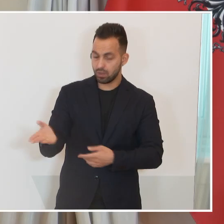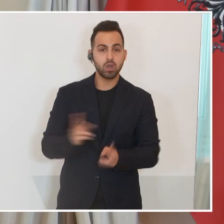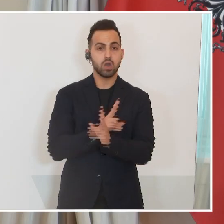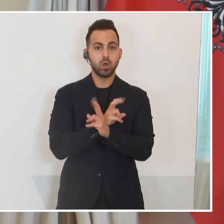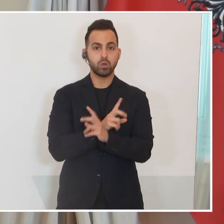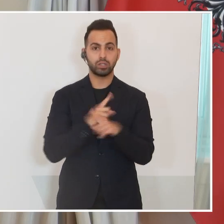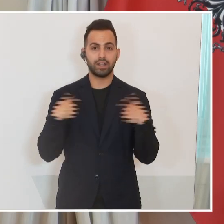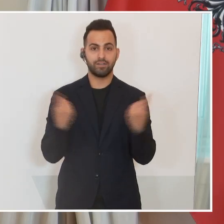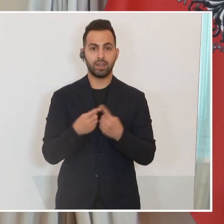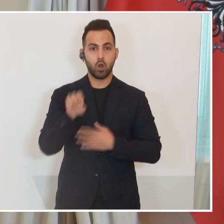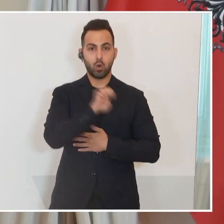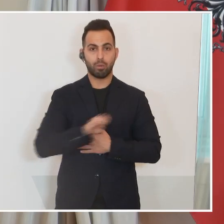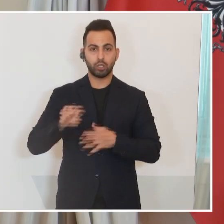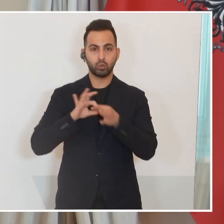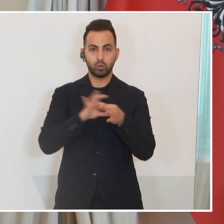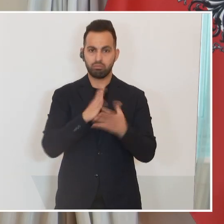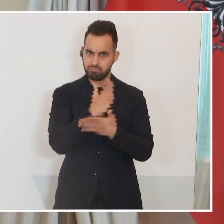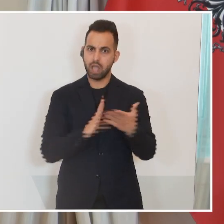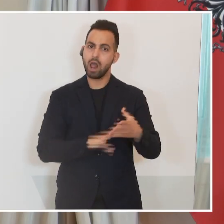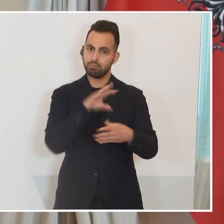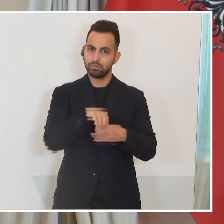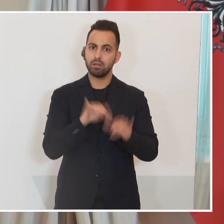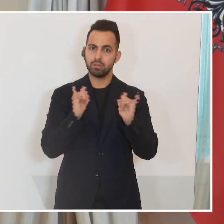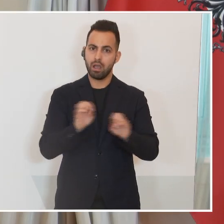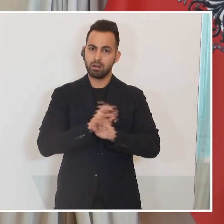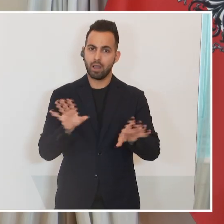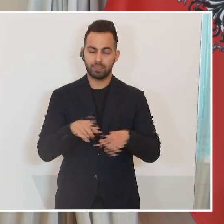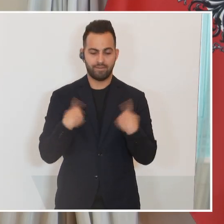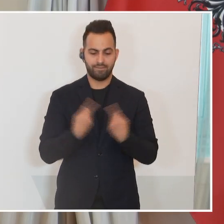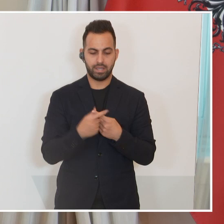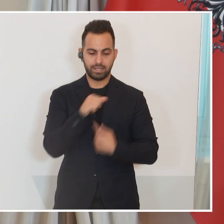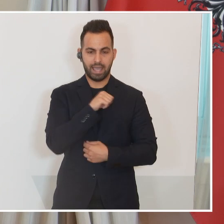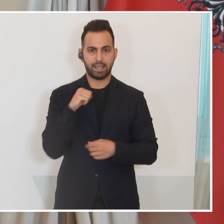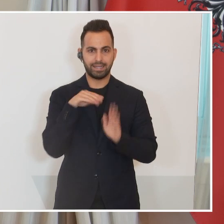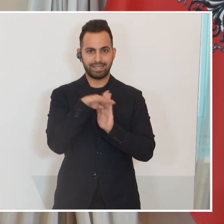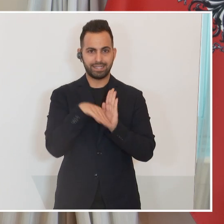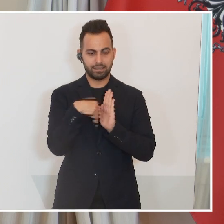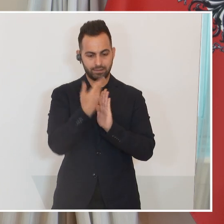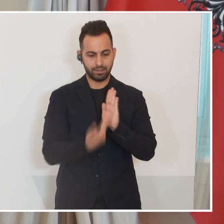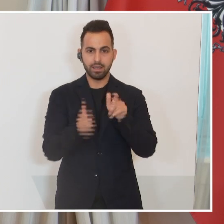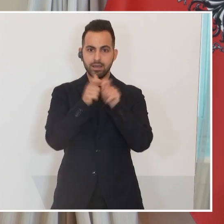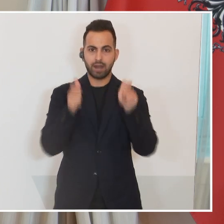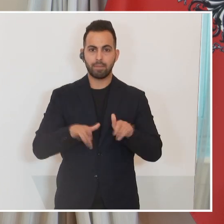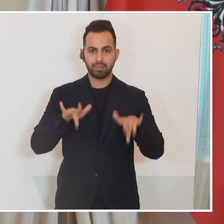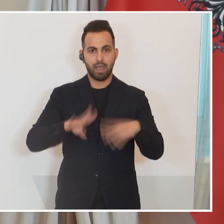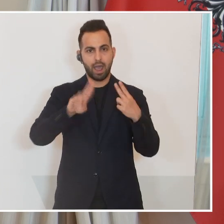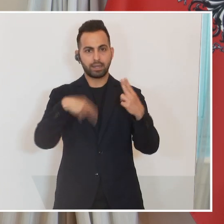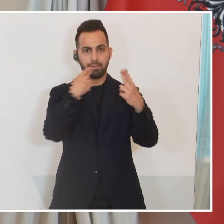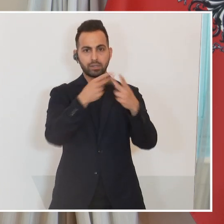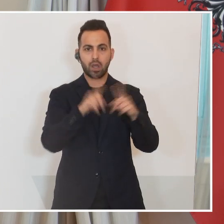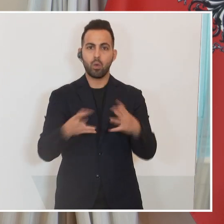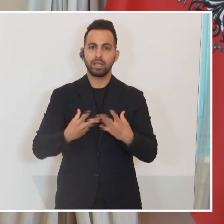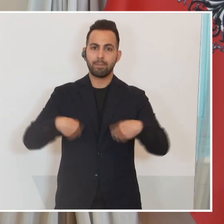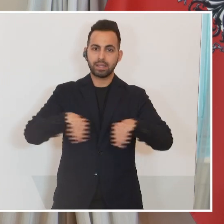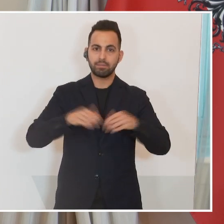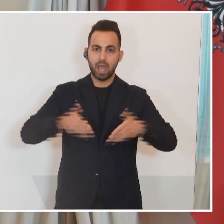Österreich ist Teil der Europäischen Union, hat seine gesetzlichen Rahmenbedingungen vollumfänglich angepasst, was auch die gemeinsame